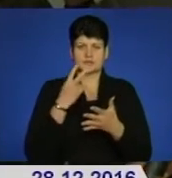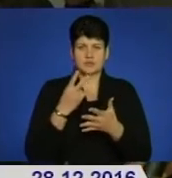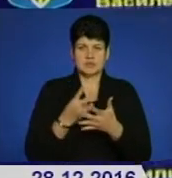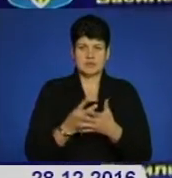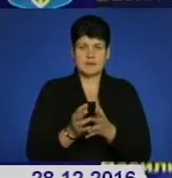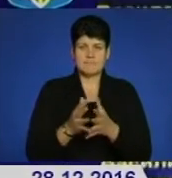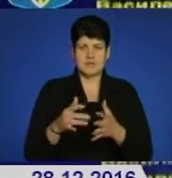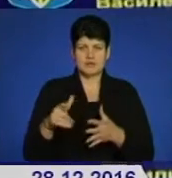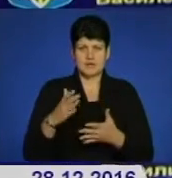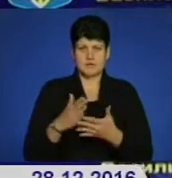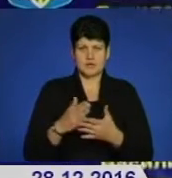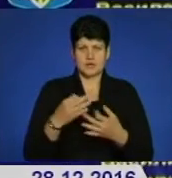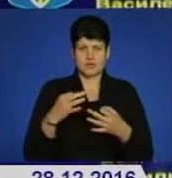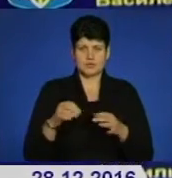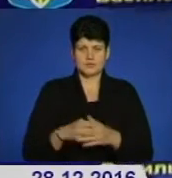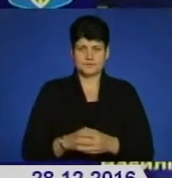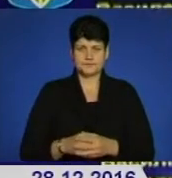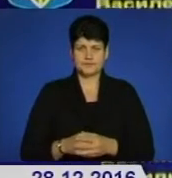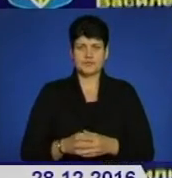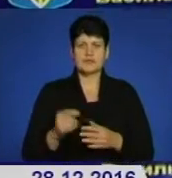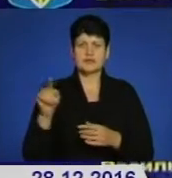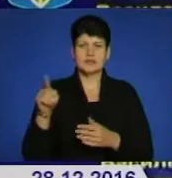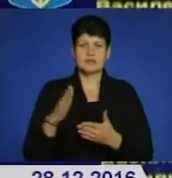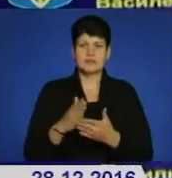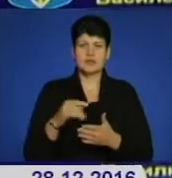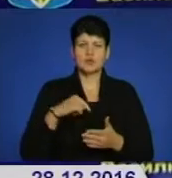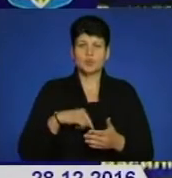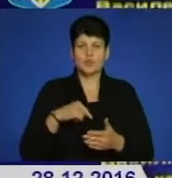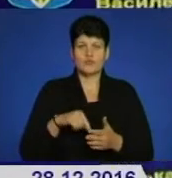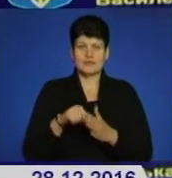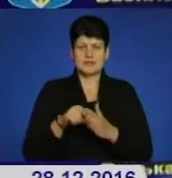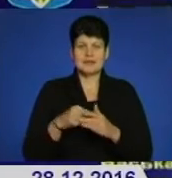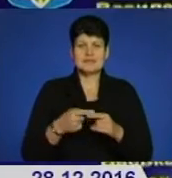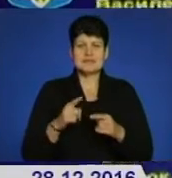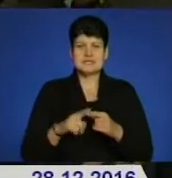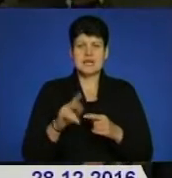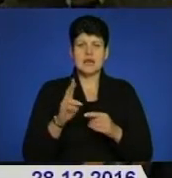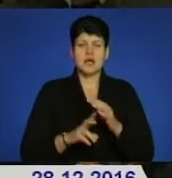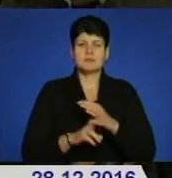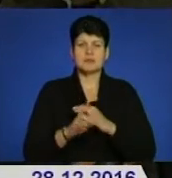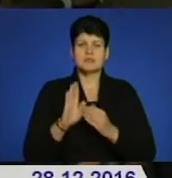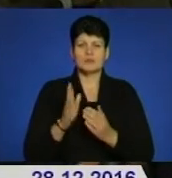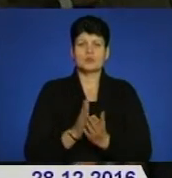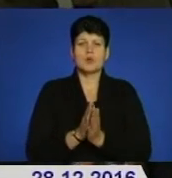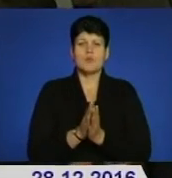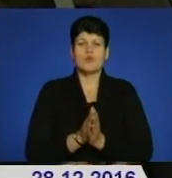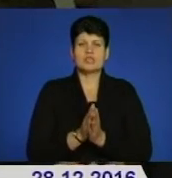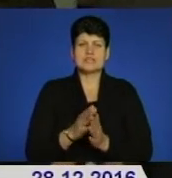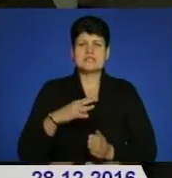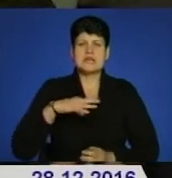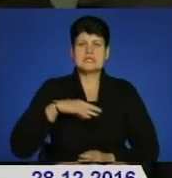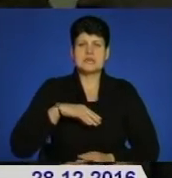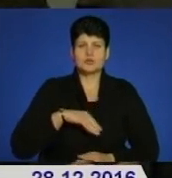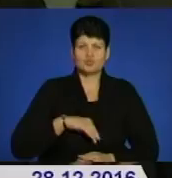більше людей мало до них доступ. Там вона має духовне значення, там це каплиця, де буде служитися, молитися за душі